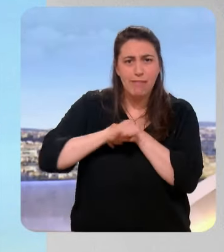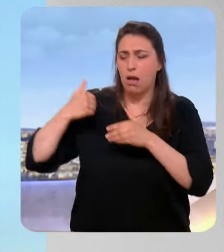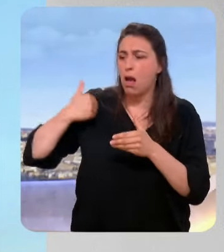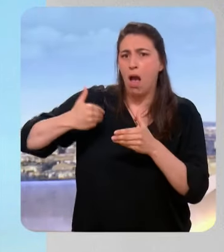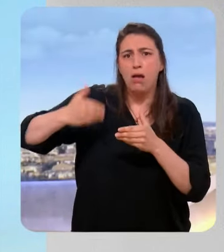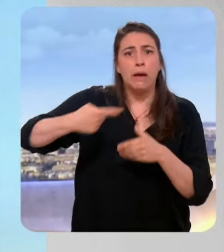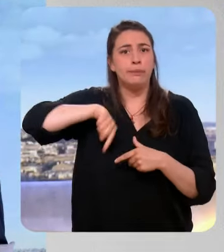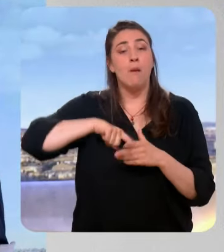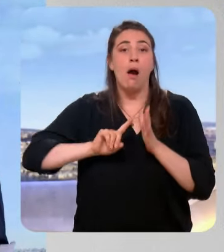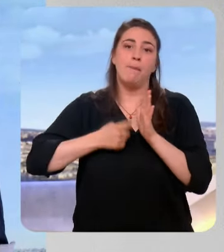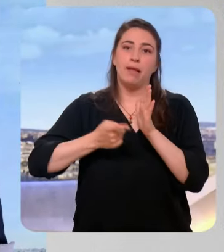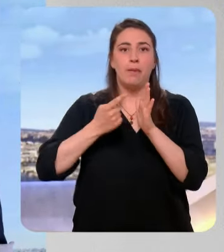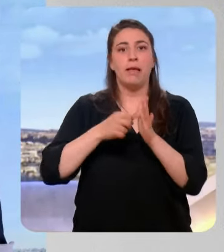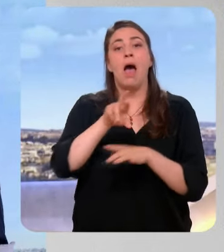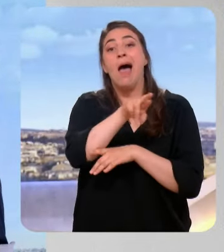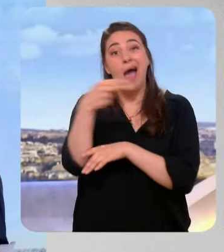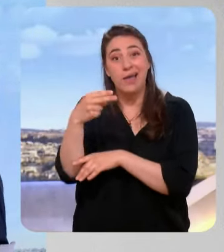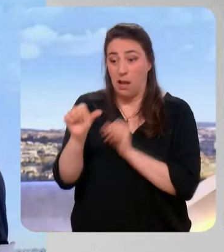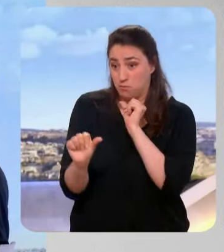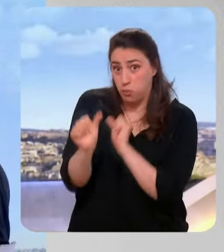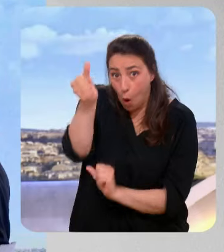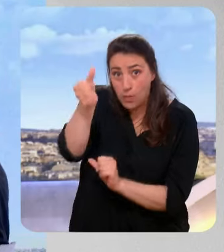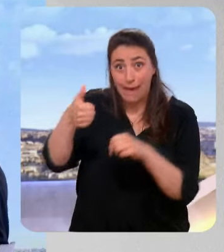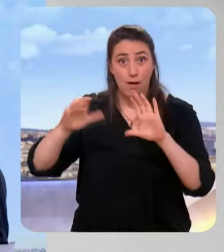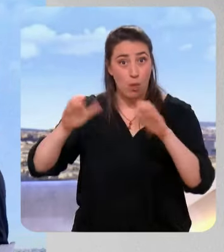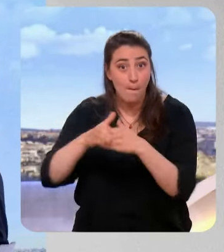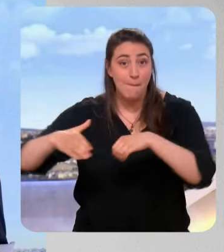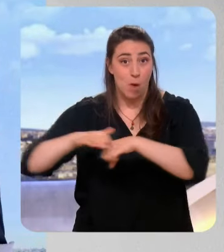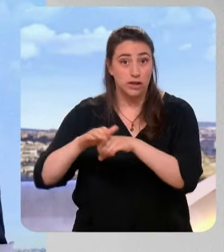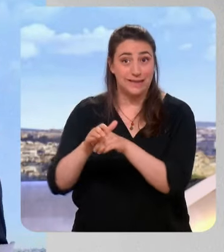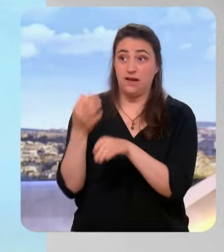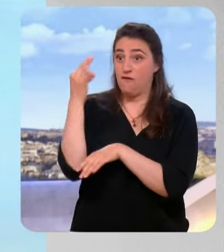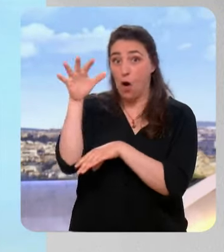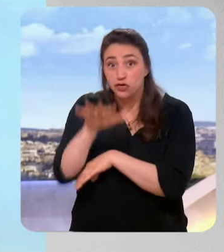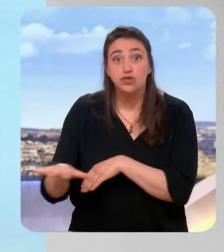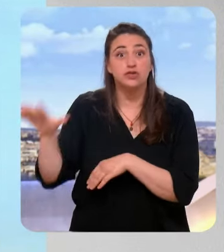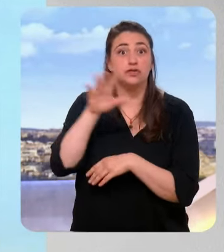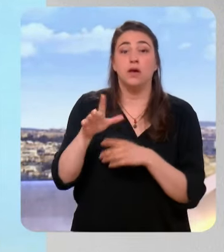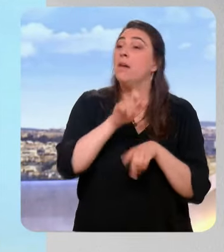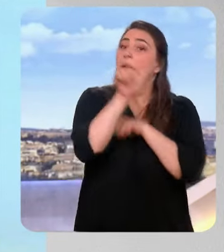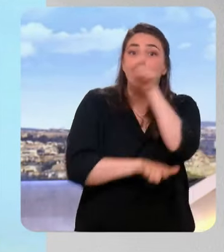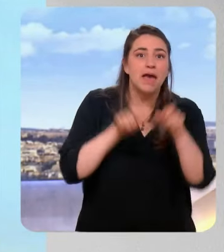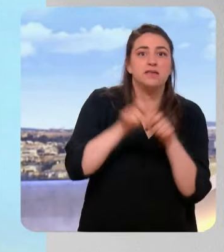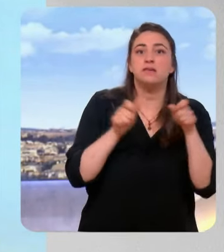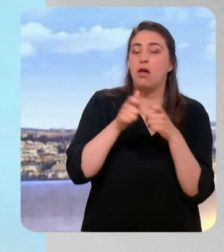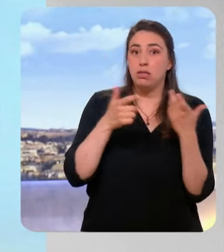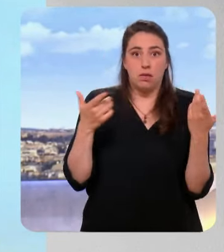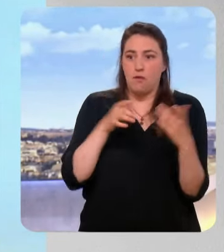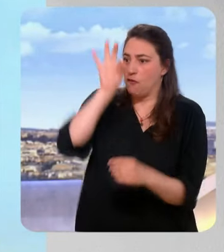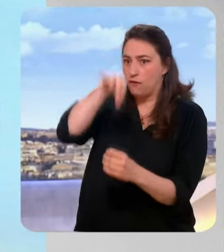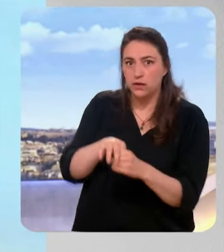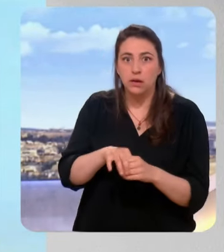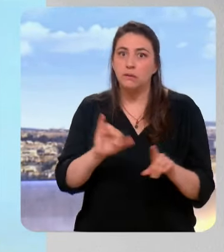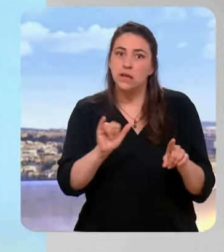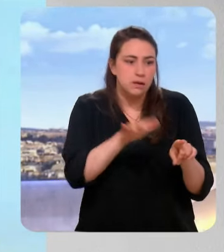l'ERN est le premier parti de France dans presque toutes les catégories sociales, professionnelles, sur tout le territoire, à l'exception des grandes villes, et encore il